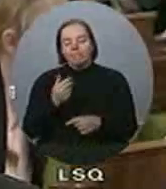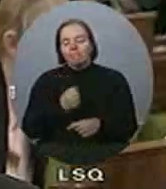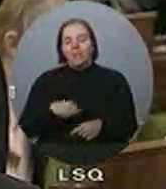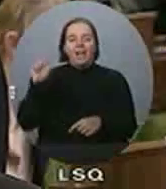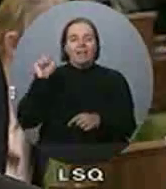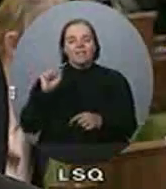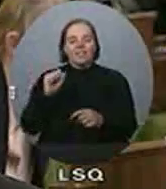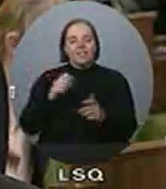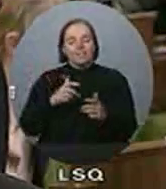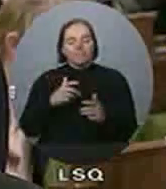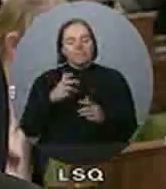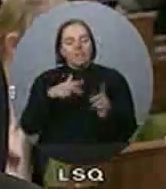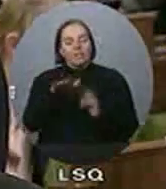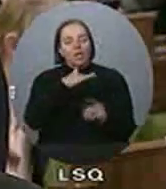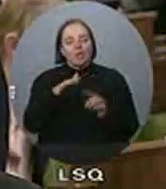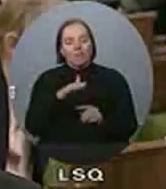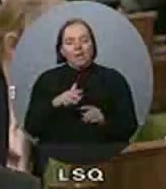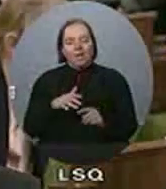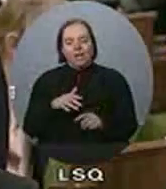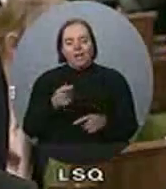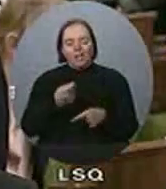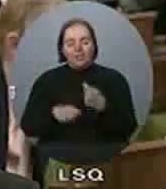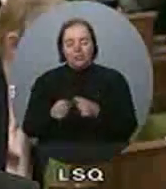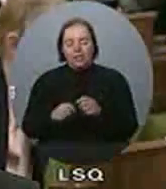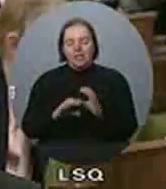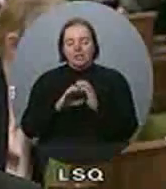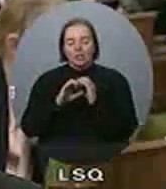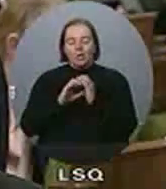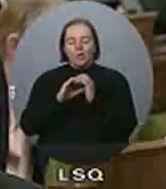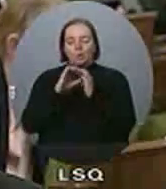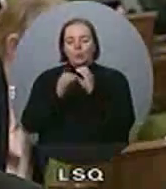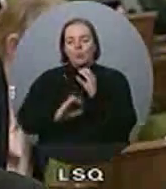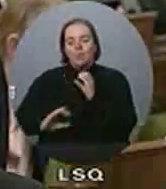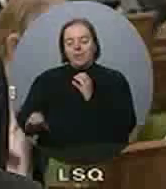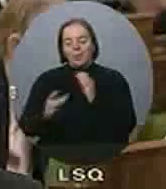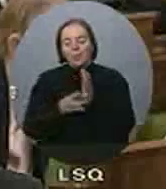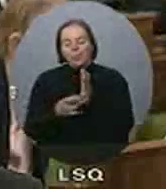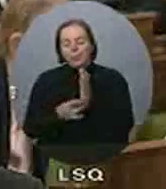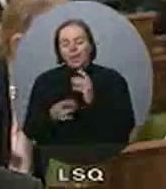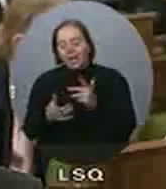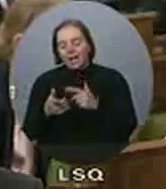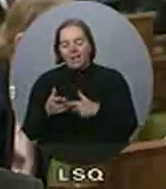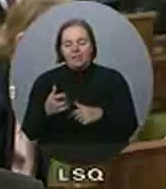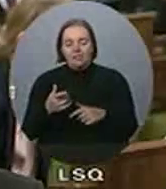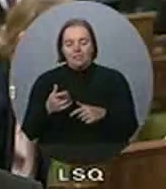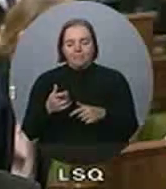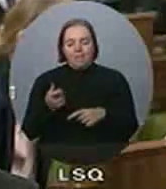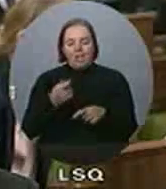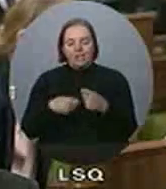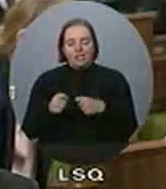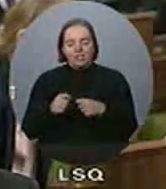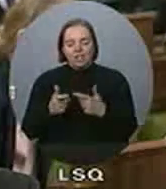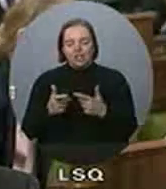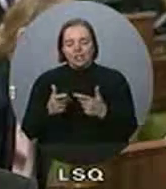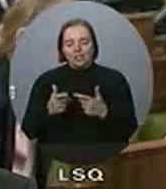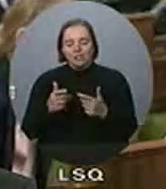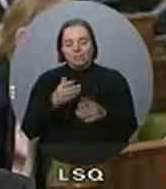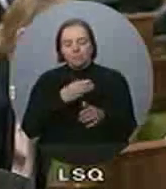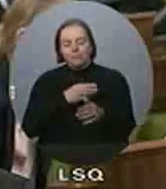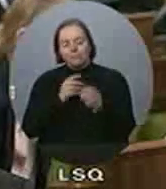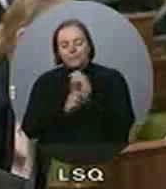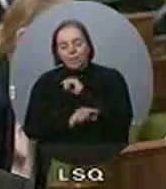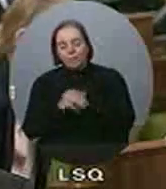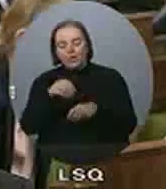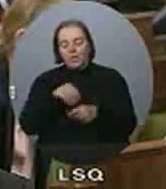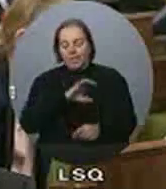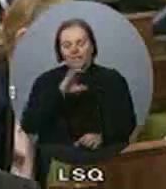oléoduc risqué ni des miniers d'emplois au Canada. Le premier ministre a dit que le projet Keystone serait simple, mais en fait, il ne verra pas le jour. Il